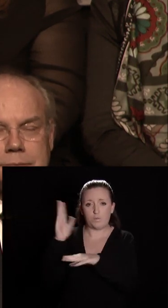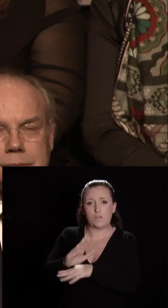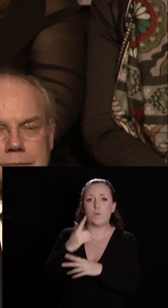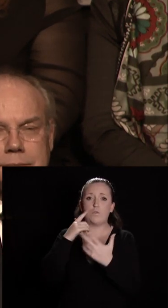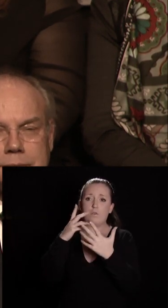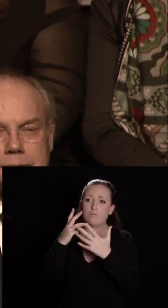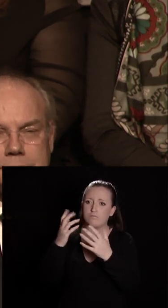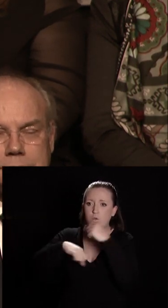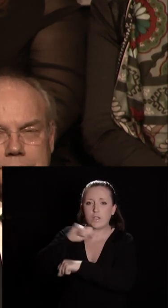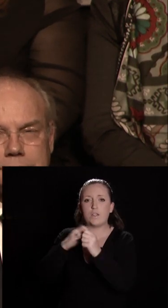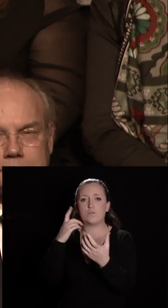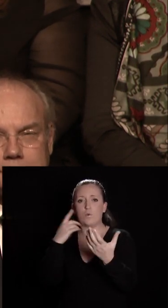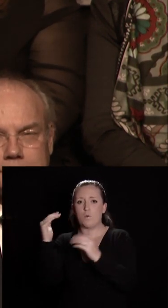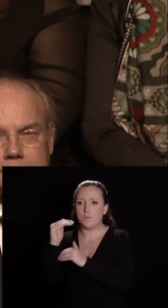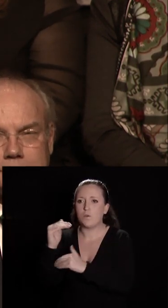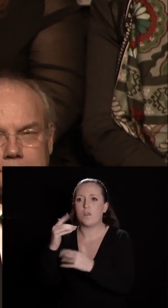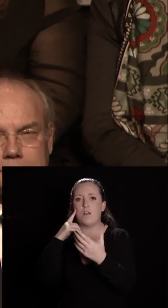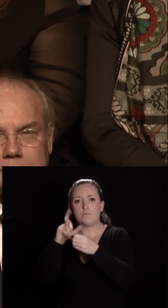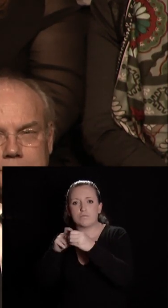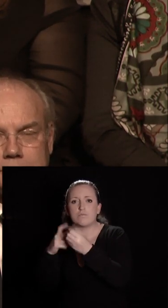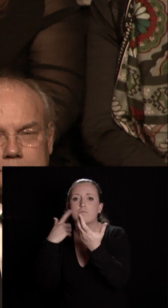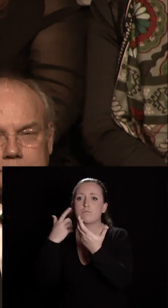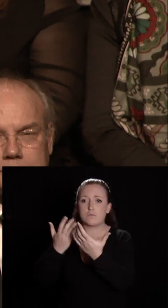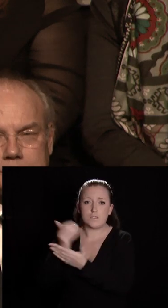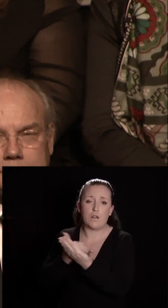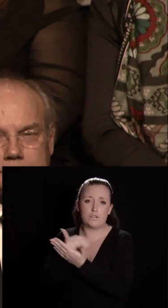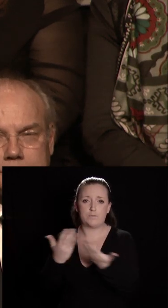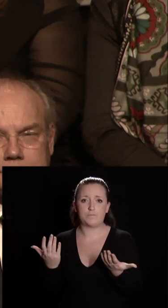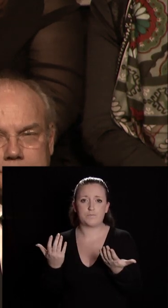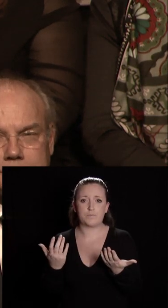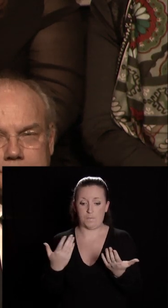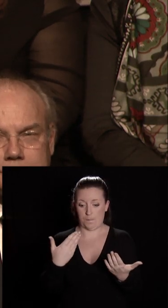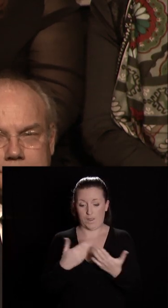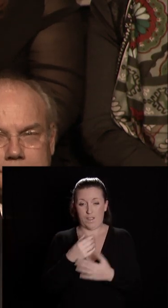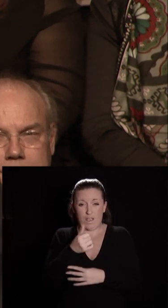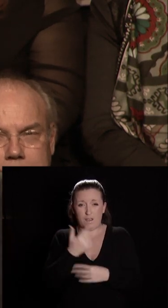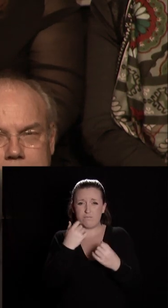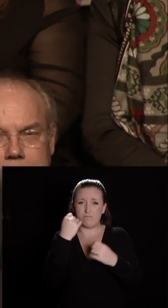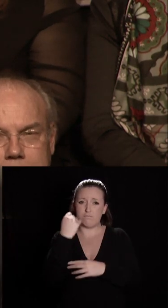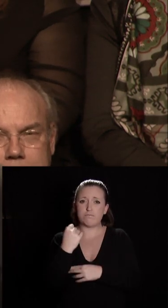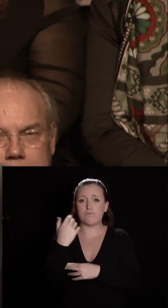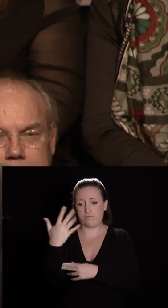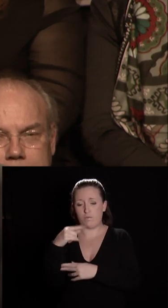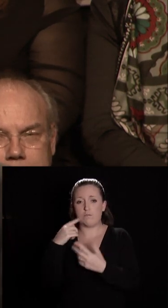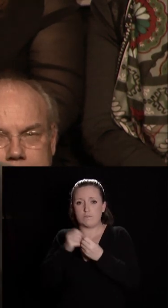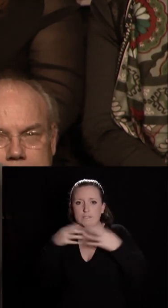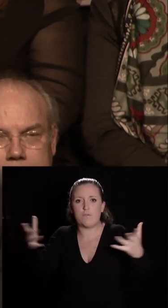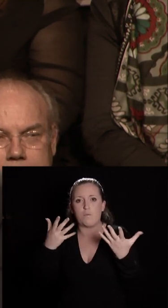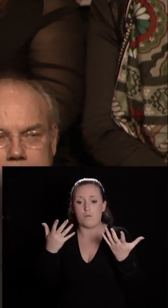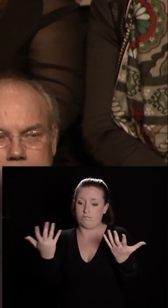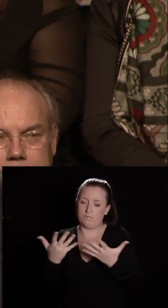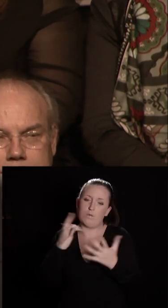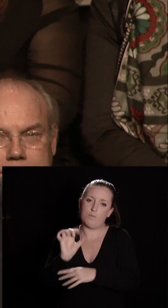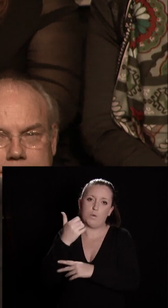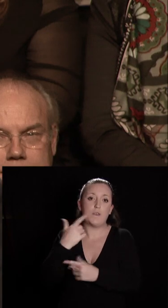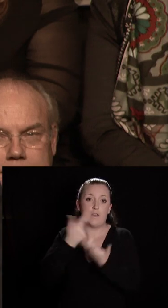patronales et syndicales salariés. L'un des piliers du développement territorial, c'est bien évidemment l'économie,